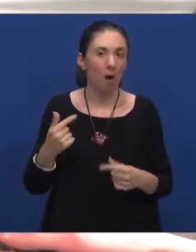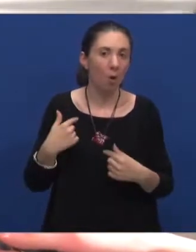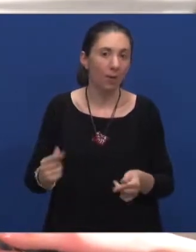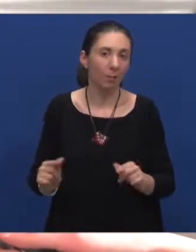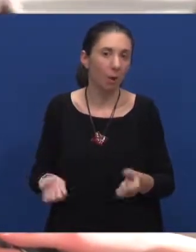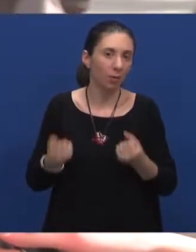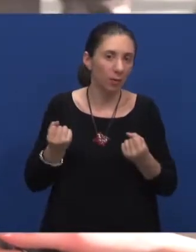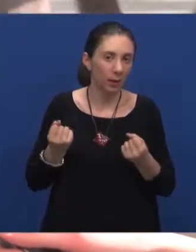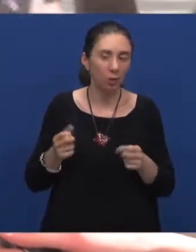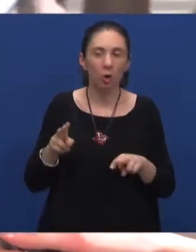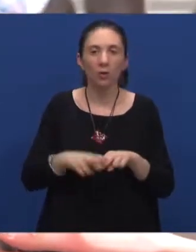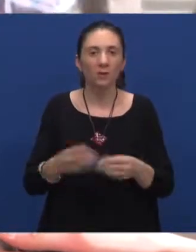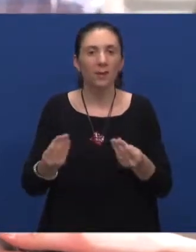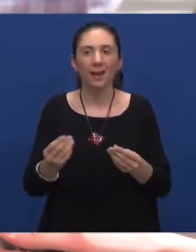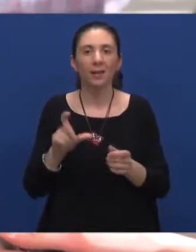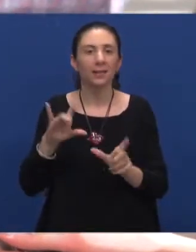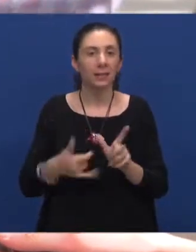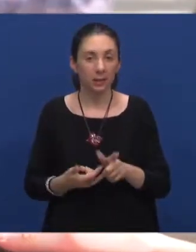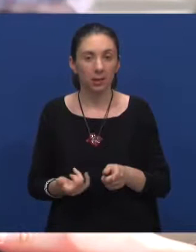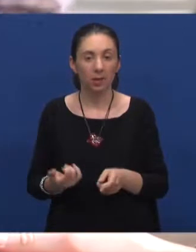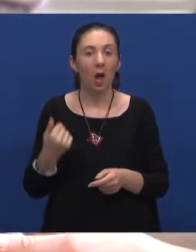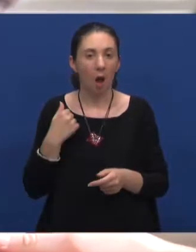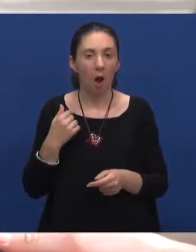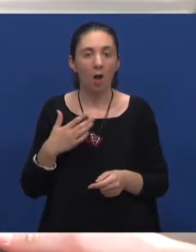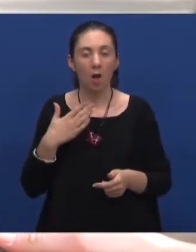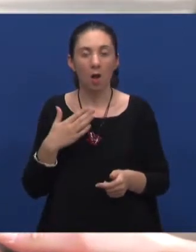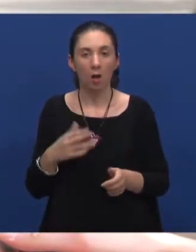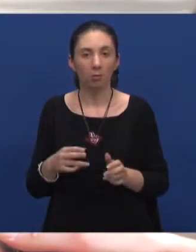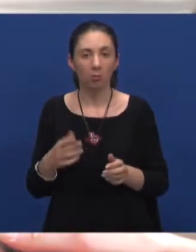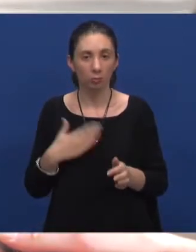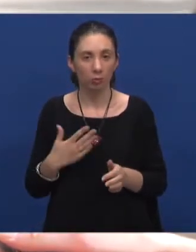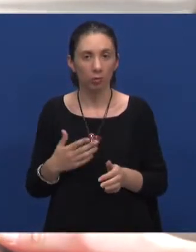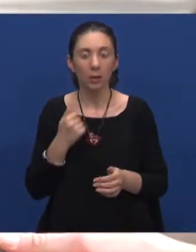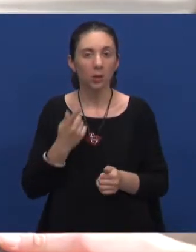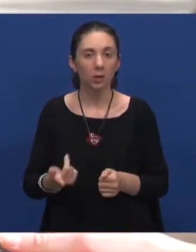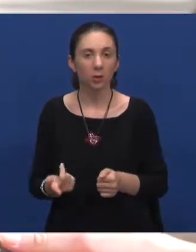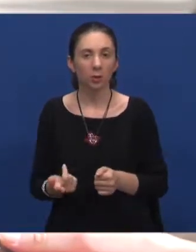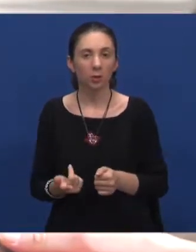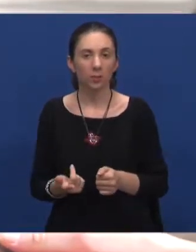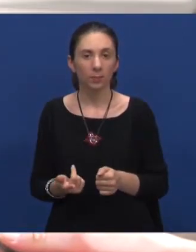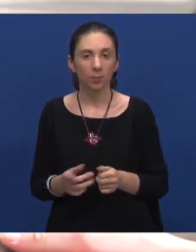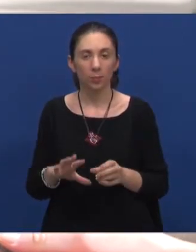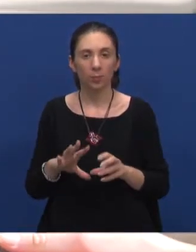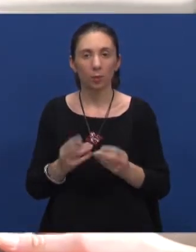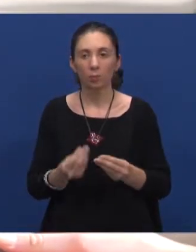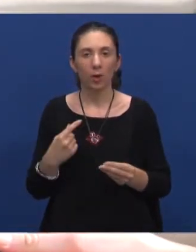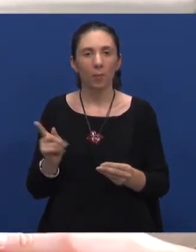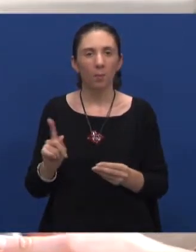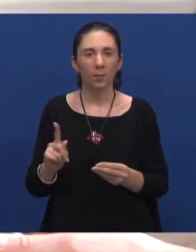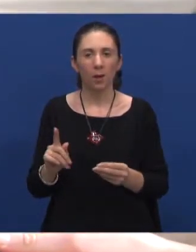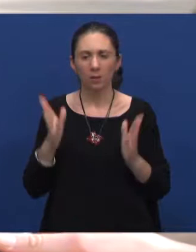teže ostvariti neke ciljeve ali nastojim, kažem, uopće se ne